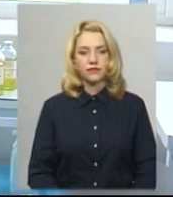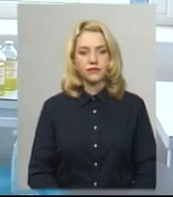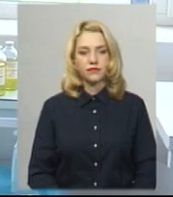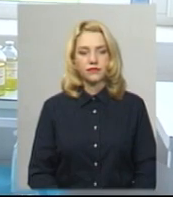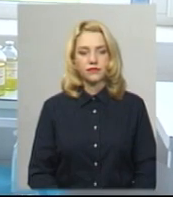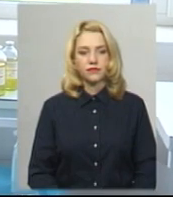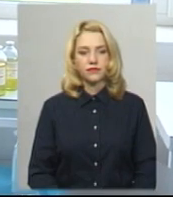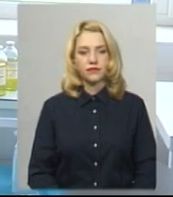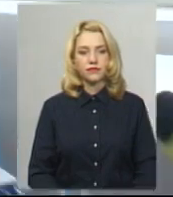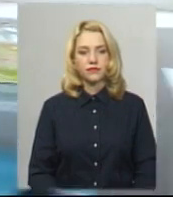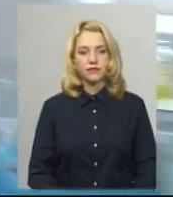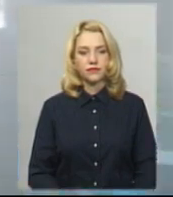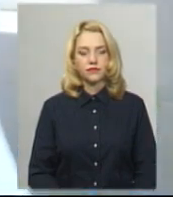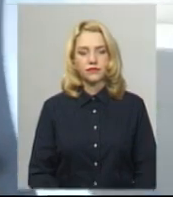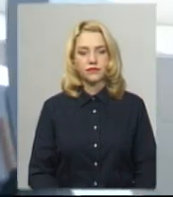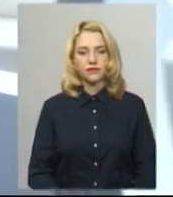Є вимос.